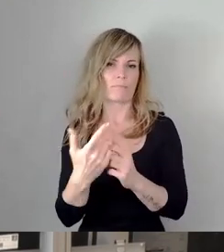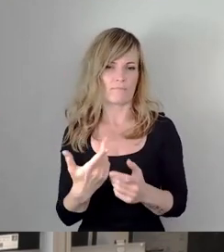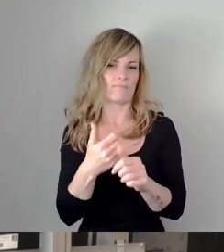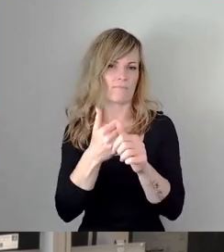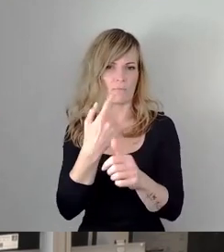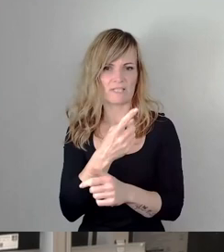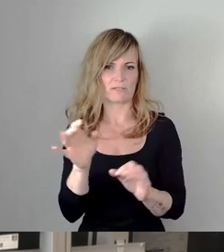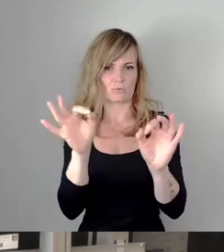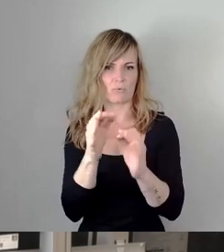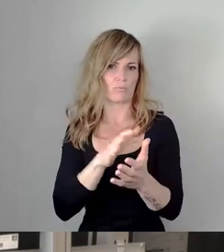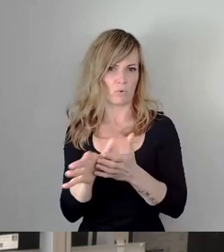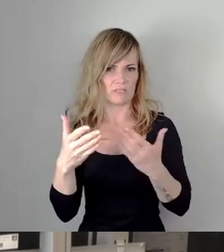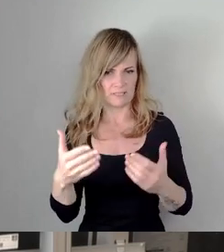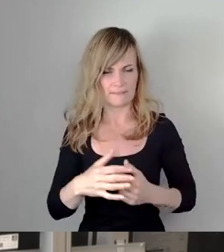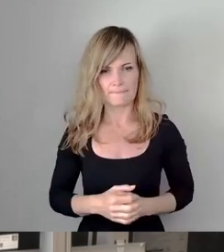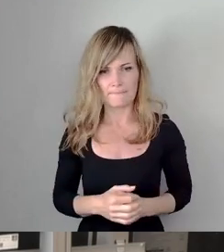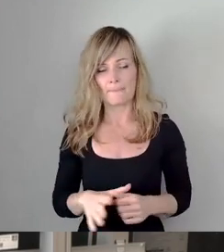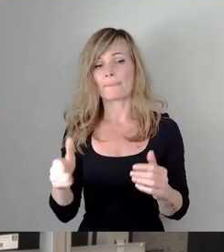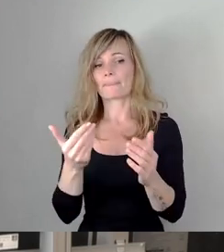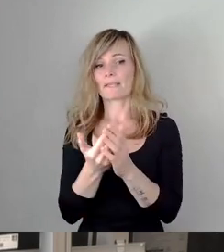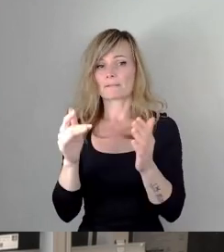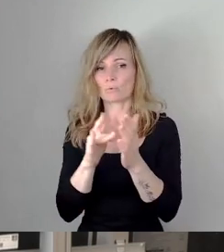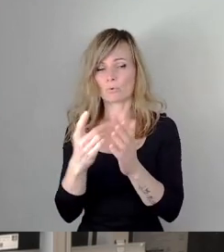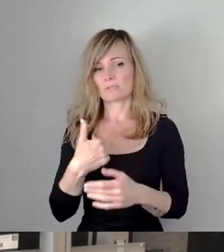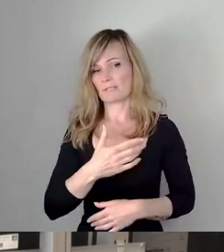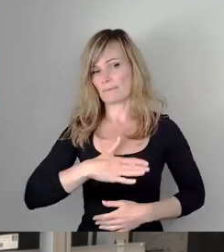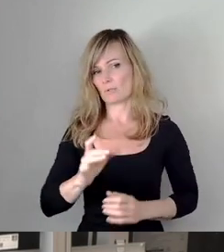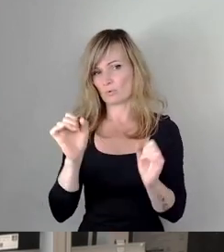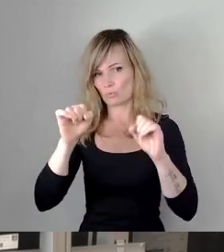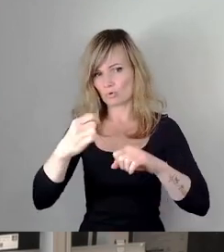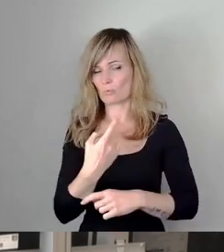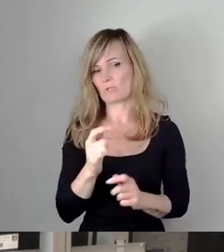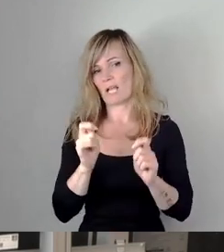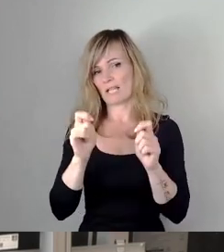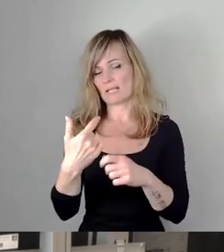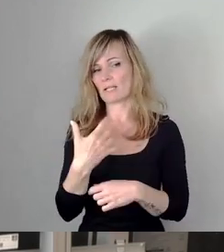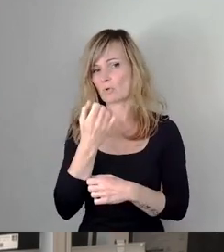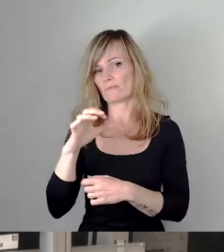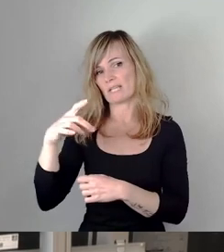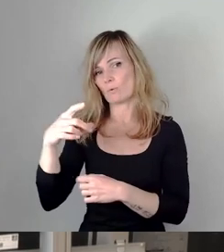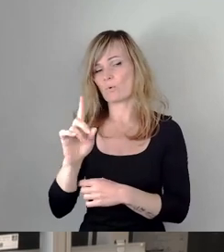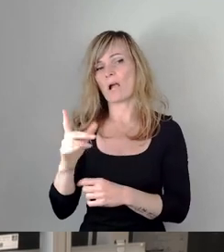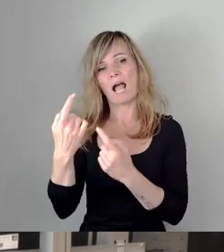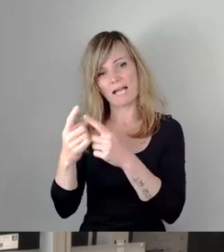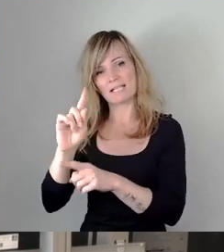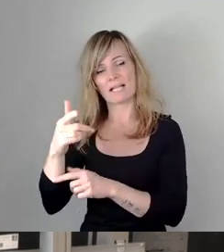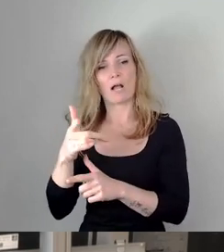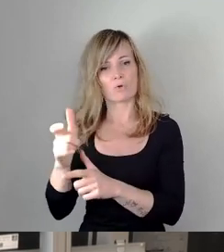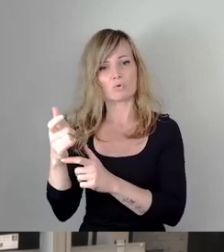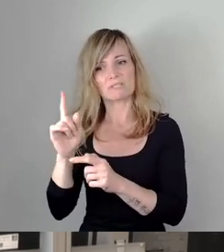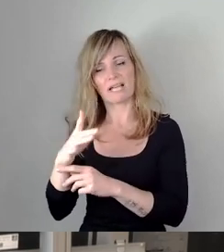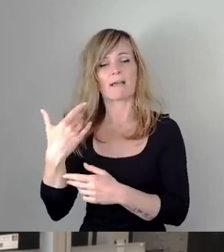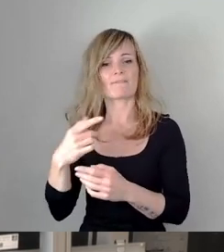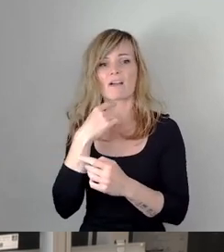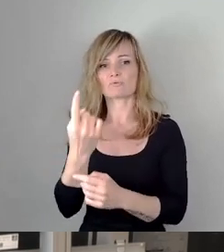ganz umsonst war. Aus diesem Grund bitte ich um Zustimmung zu unserem Antrag und hoffe, dass sich die CDU anders als im Ausschuss auf ihre Mobilitätsversprechen für alle